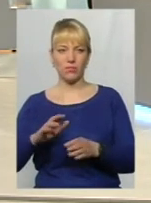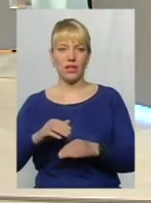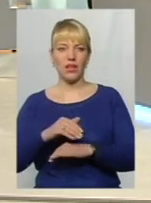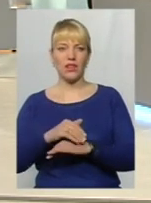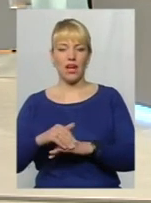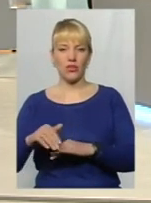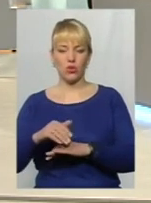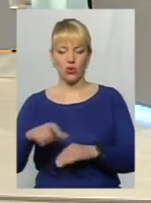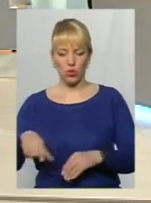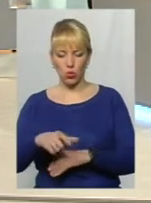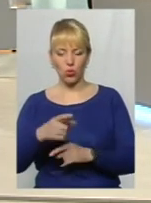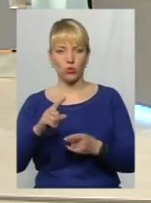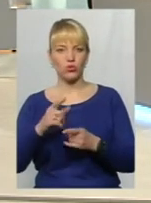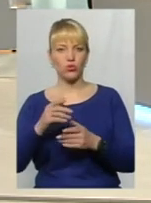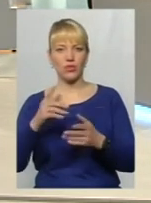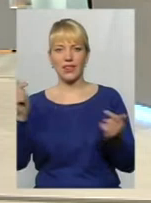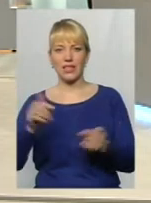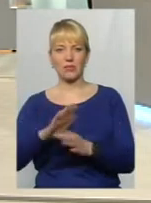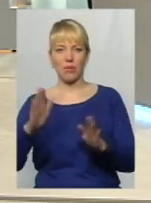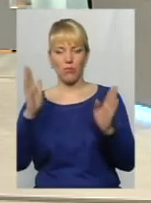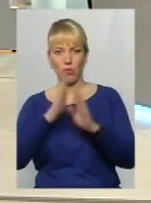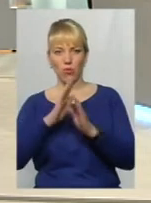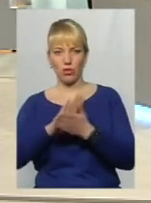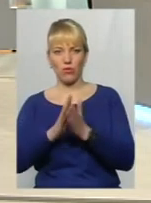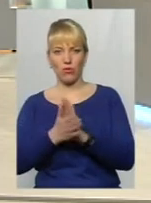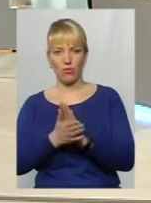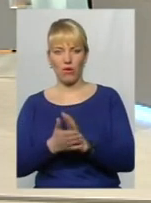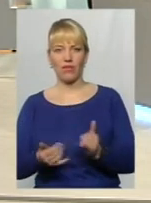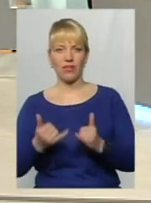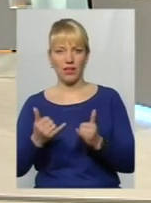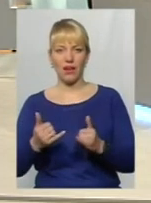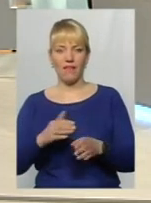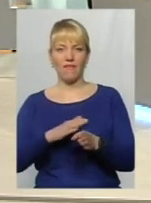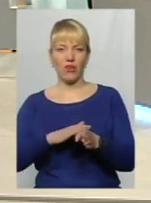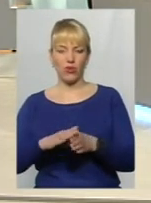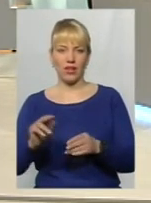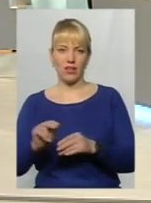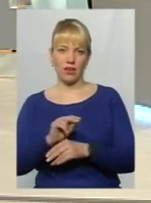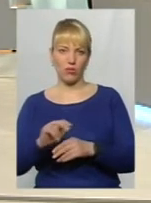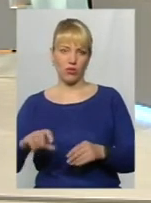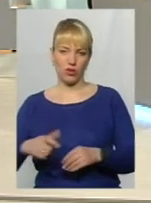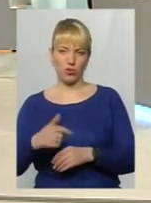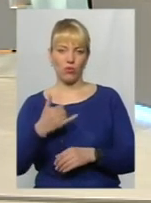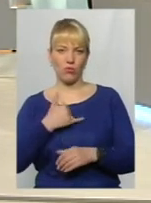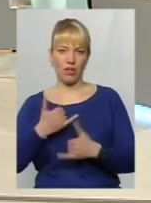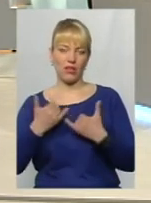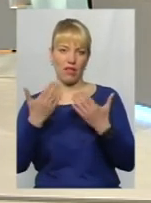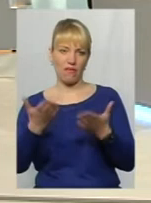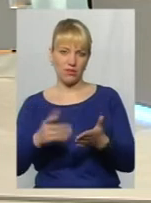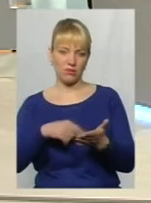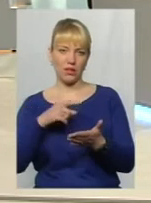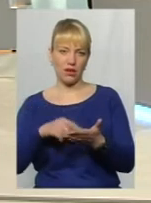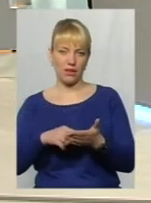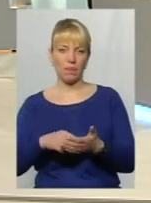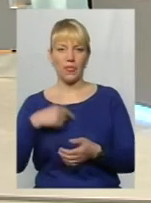понизення температури і несприятливі умови для виконання ремонту доріг. Пане Олег, в мене до вас запитання з особистого.